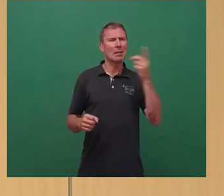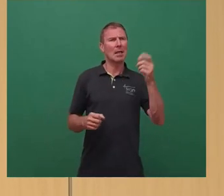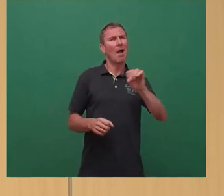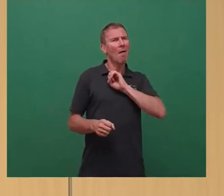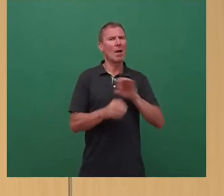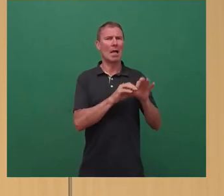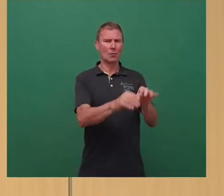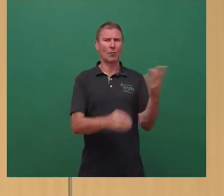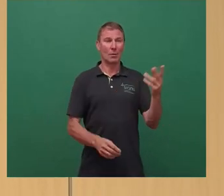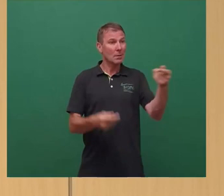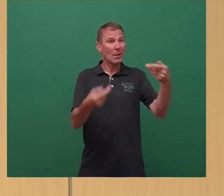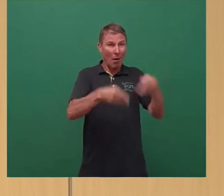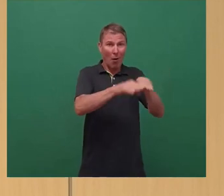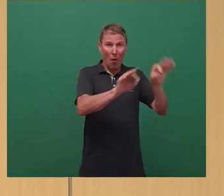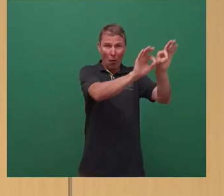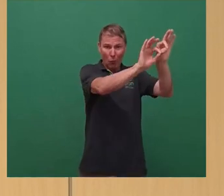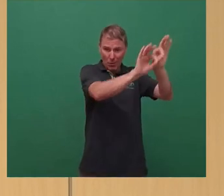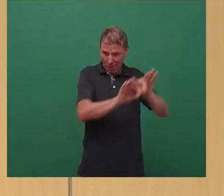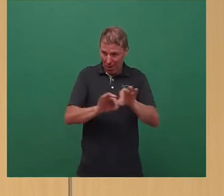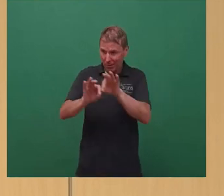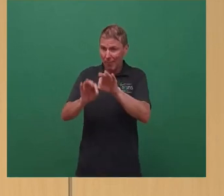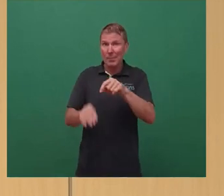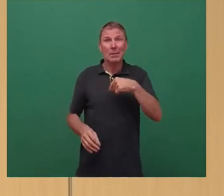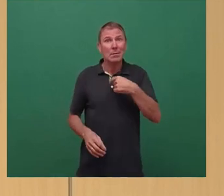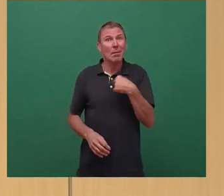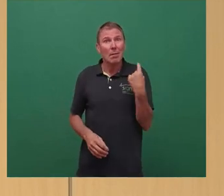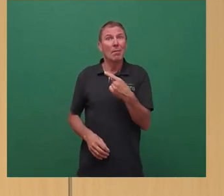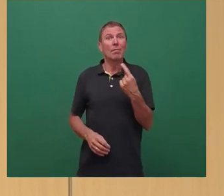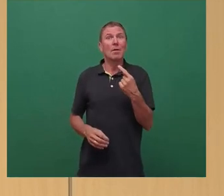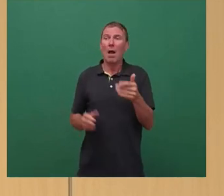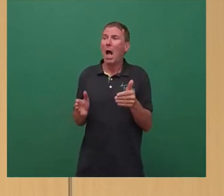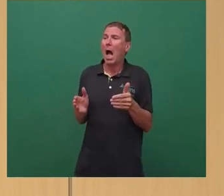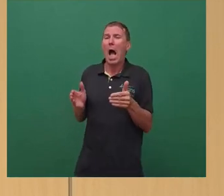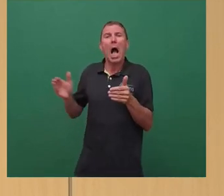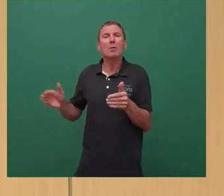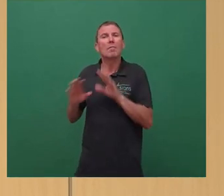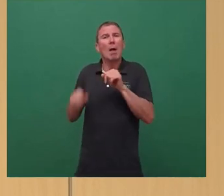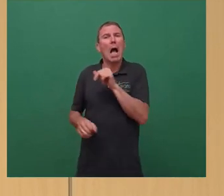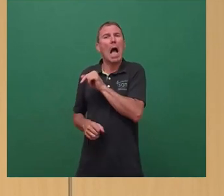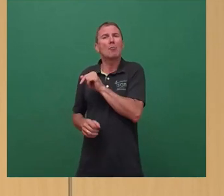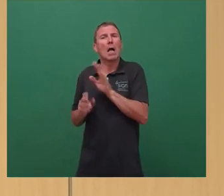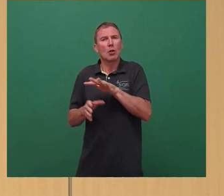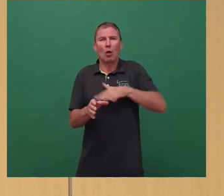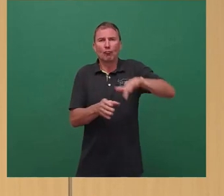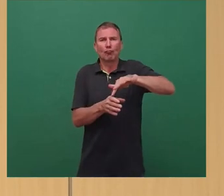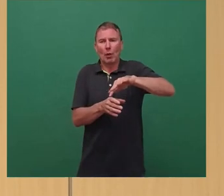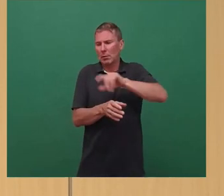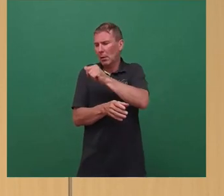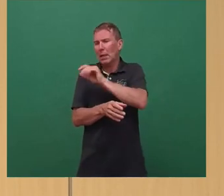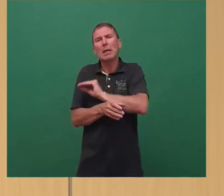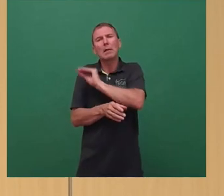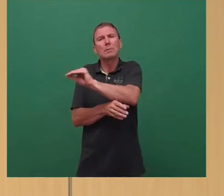Voraussetzung dafür, dass wir überhaupt das außerhalb des Haushaltes der Stadt im Wesentlichen